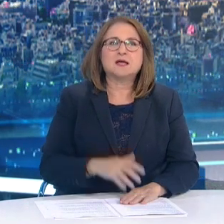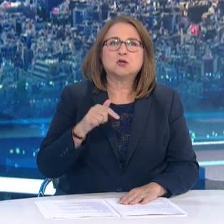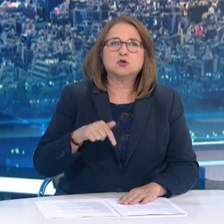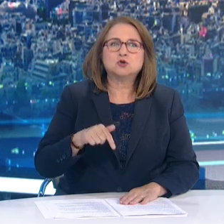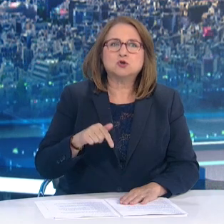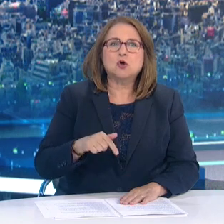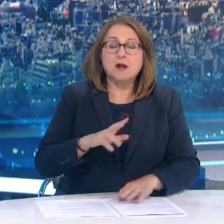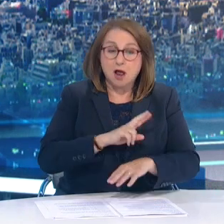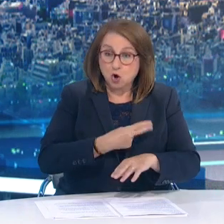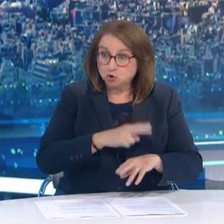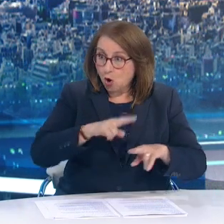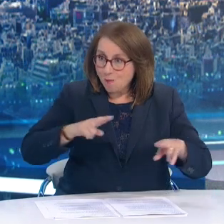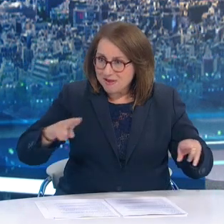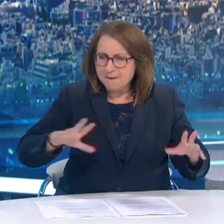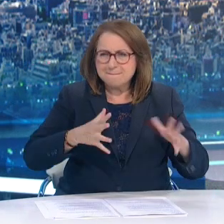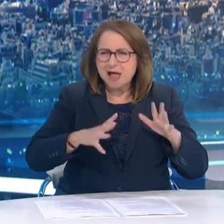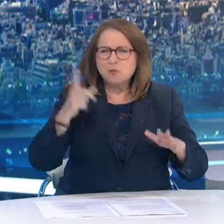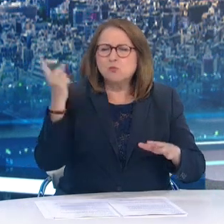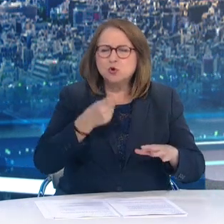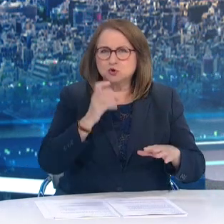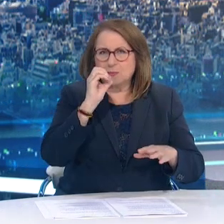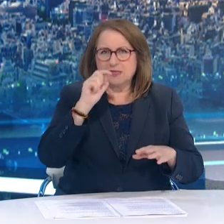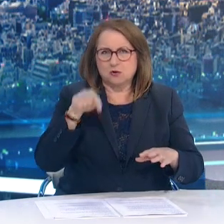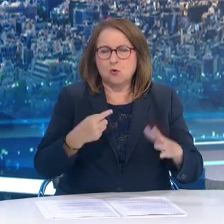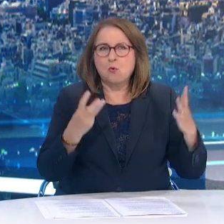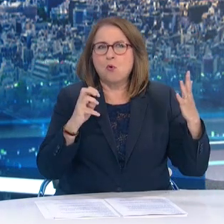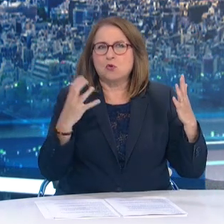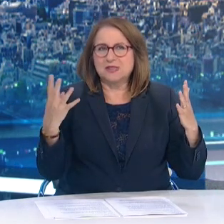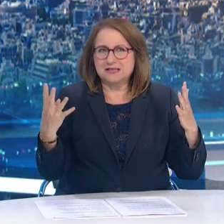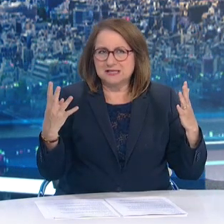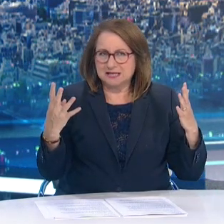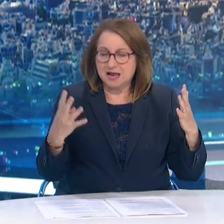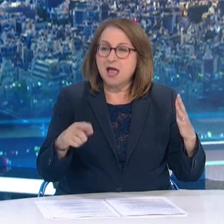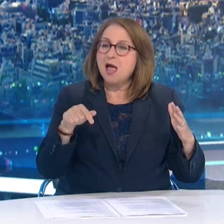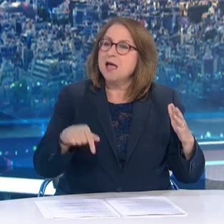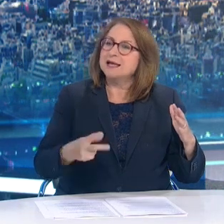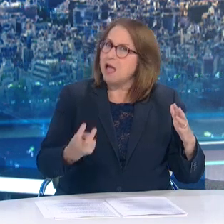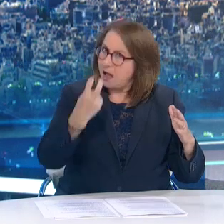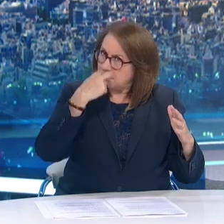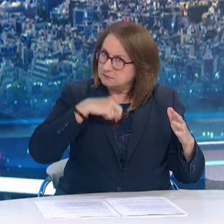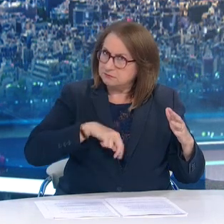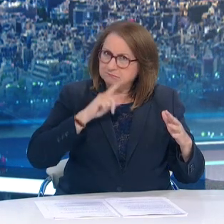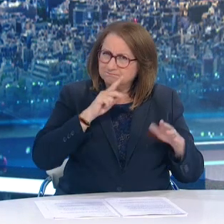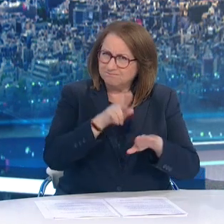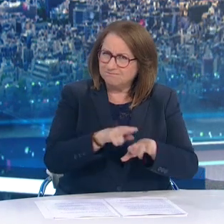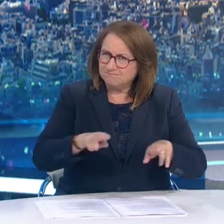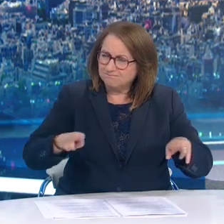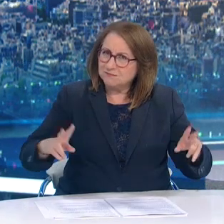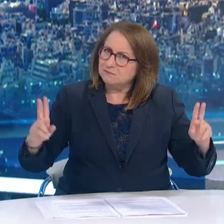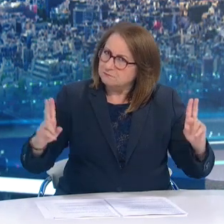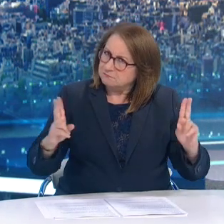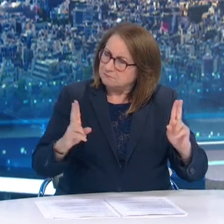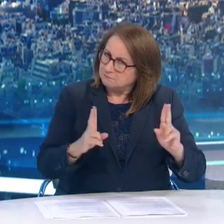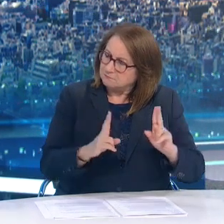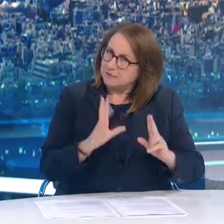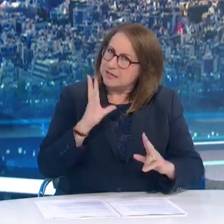Ο αριθμός των νέων ασθενών που χρειίζουν διασωλήνωσης μειώνται καθημερινά, καθώς και ο αριθμός των ανθρώπων που χάνουν τη ζωή τους λόγω κορονοϊού.